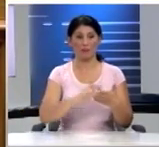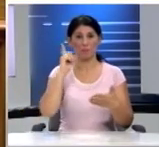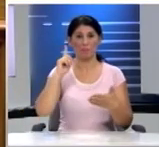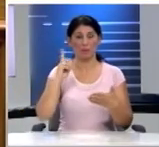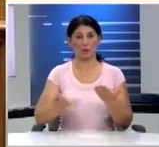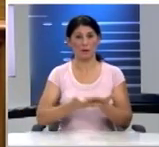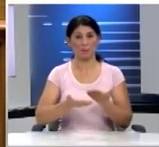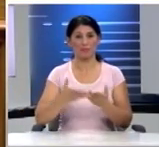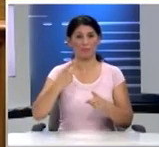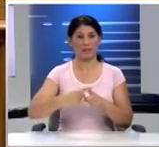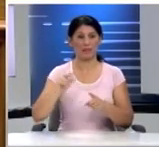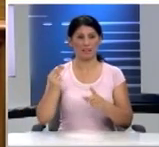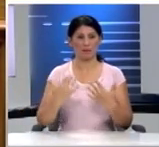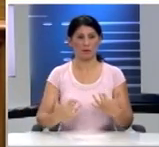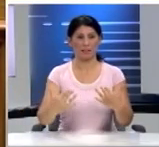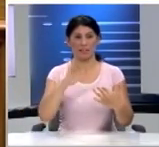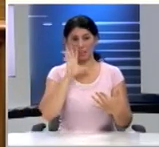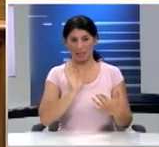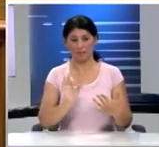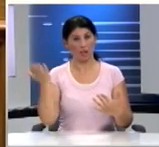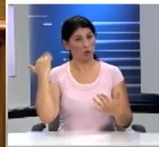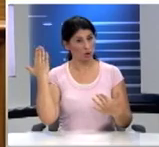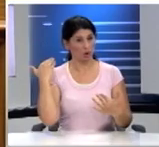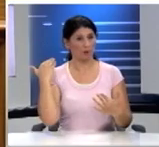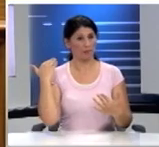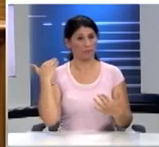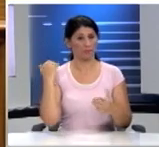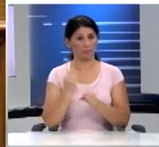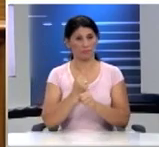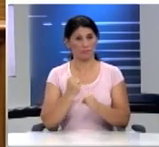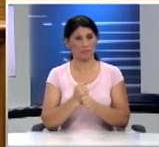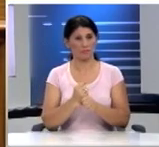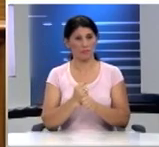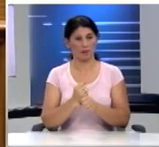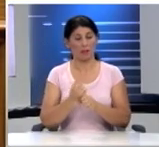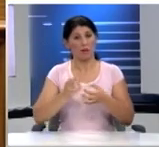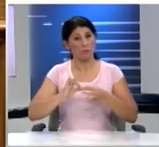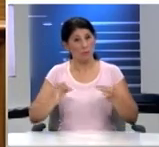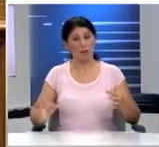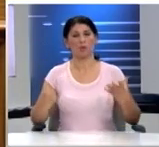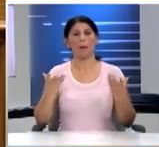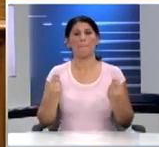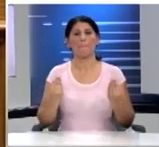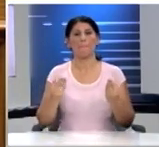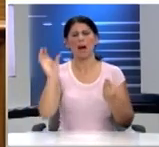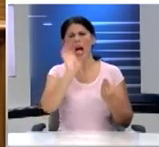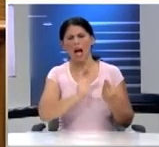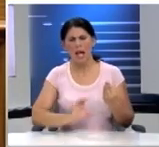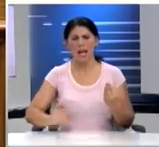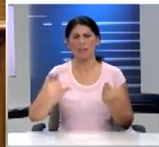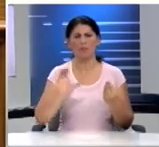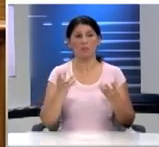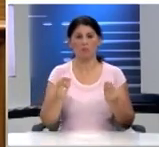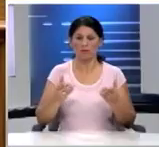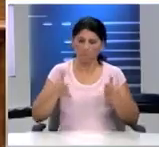επίσκεψη στην Ελληνική Βουλή και η αλήθεια είναι ότι τότε είχαμε ασχοληθεί ενδελεχώς με πάρα πολύ έρευνα και πολύ μεγάλη